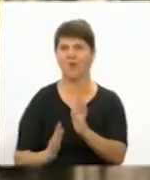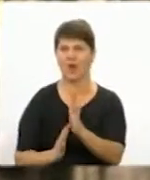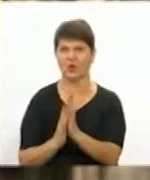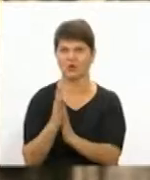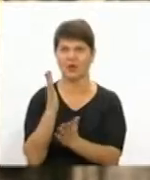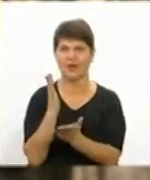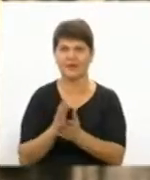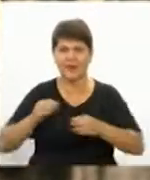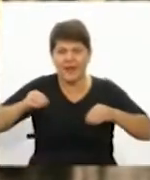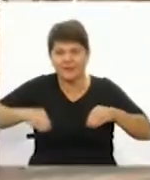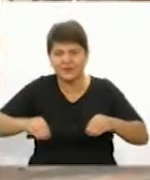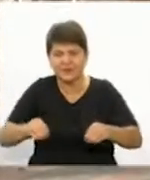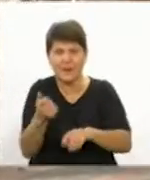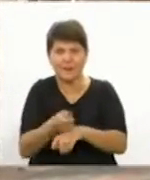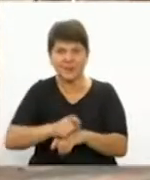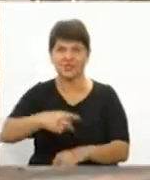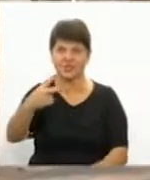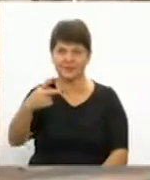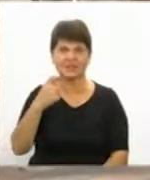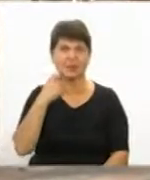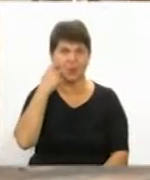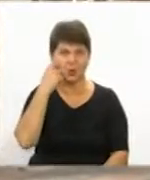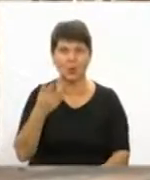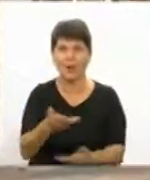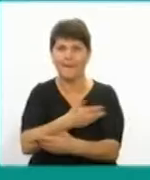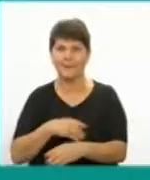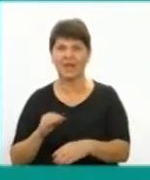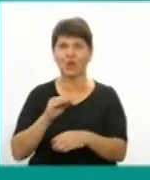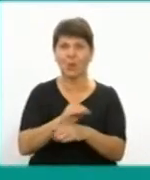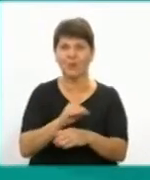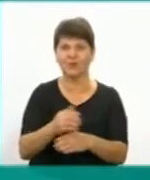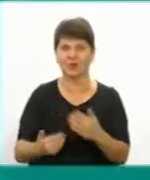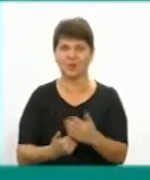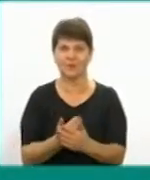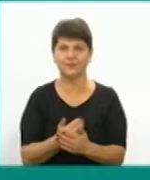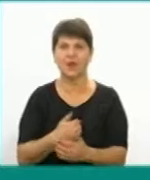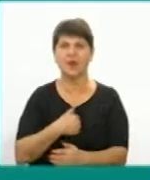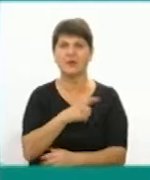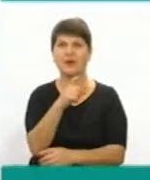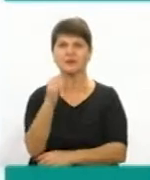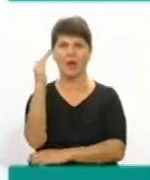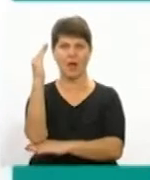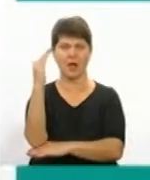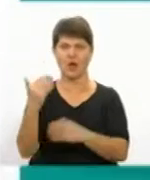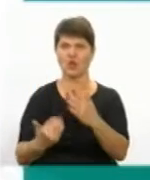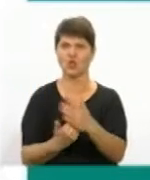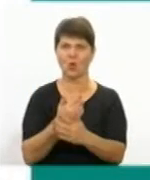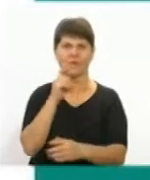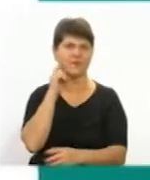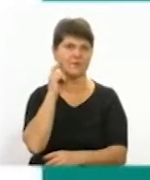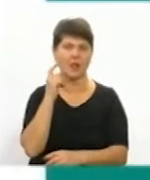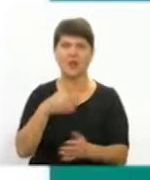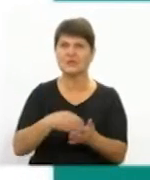і насадження, які там ростуть більше 20 років. Ми їх доповнювали новими. Є тільки за оновлення зелені в Вінниці. Але до